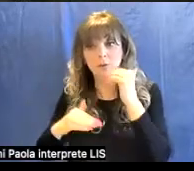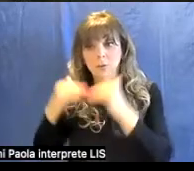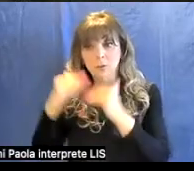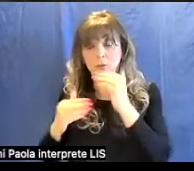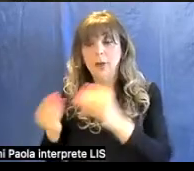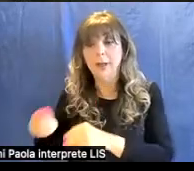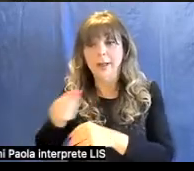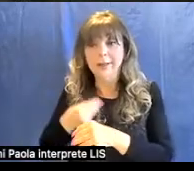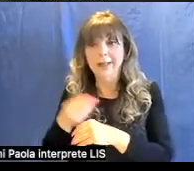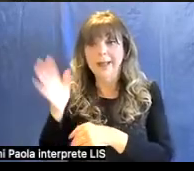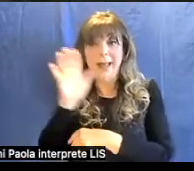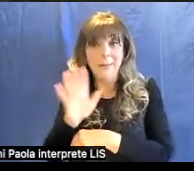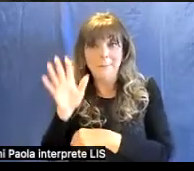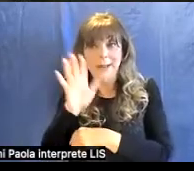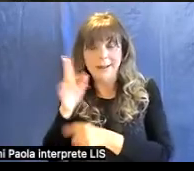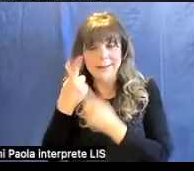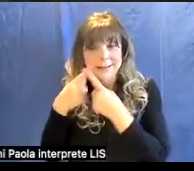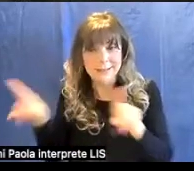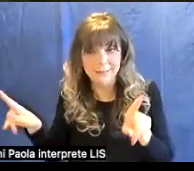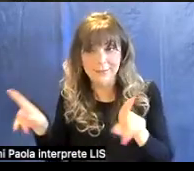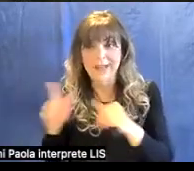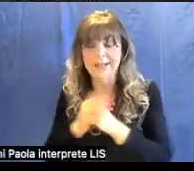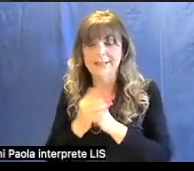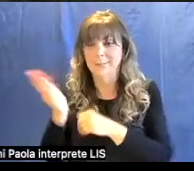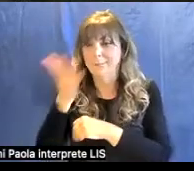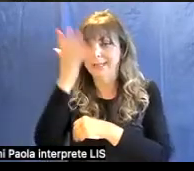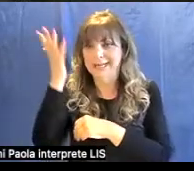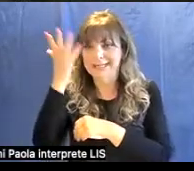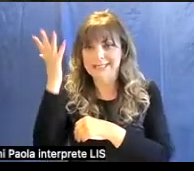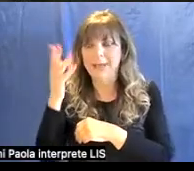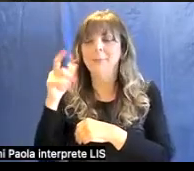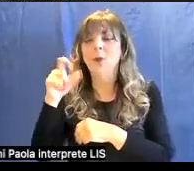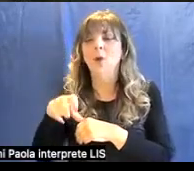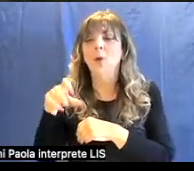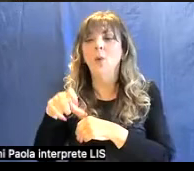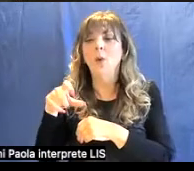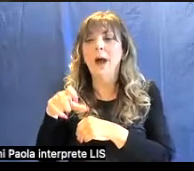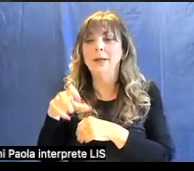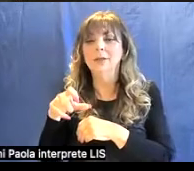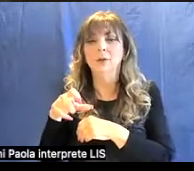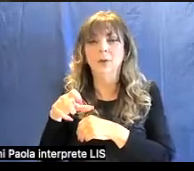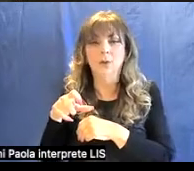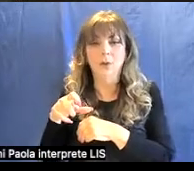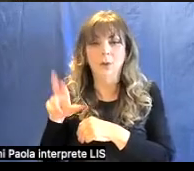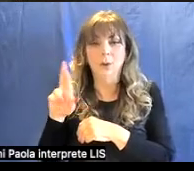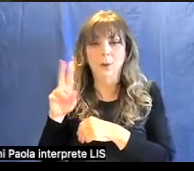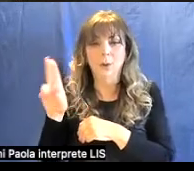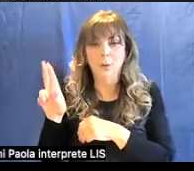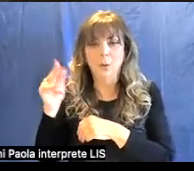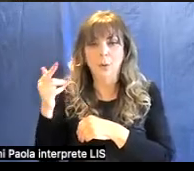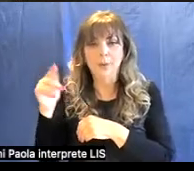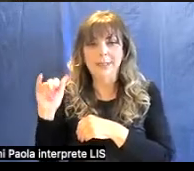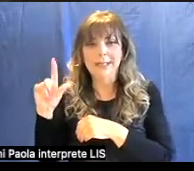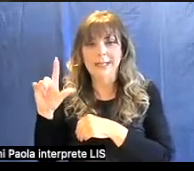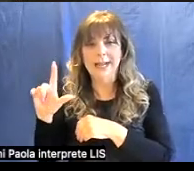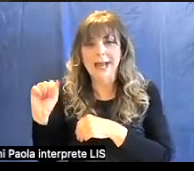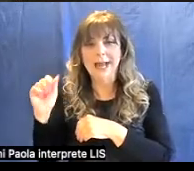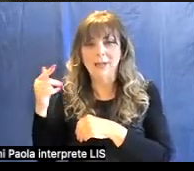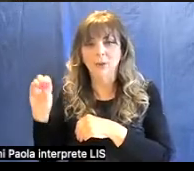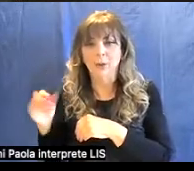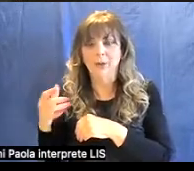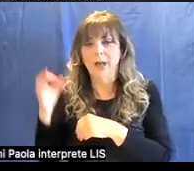darci un'apparenza diversa. È il caso, per esempio, del quarzo rutilato. Talvolta, poi,